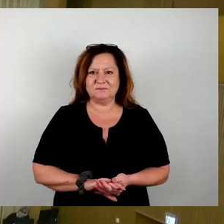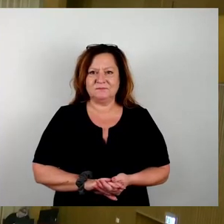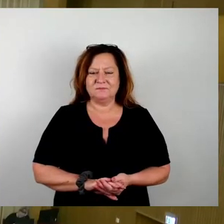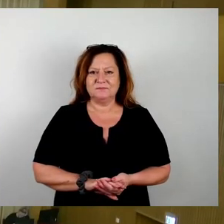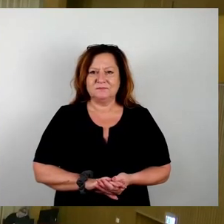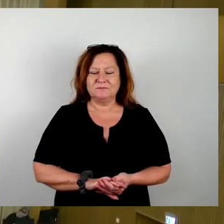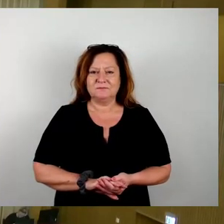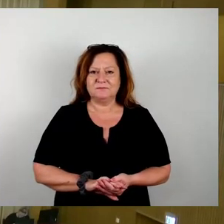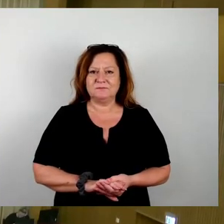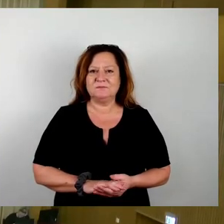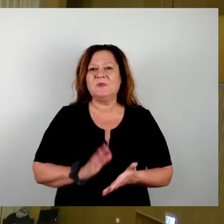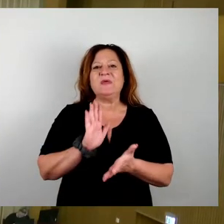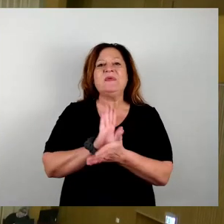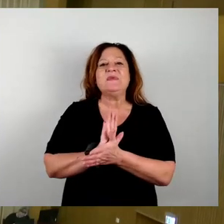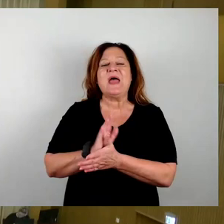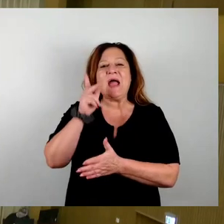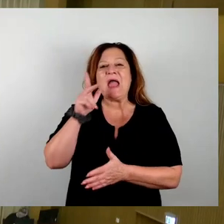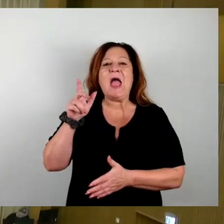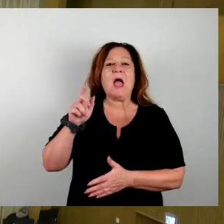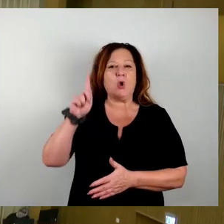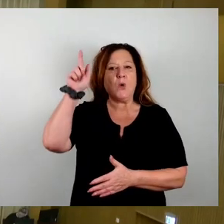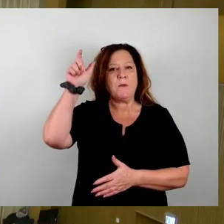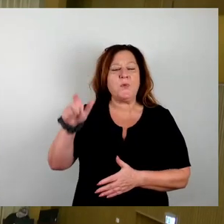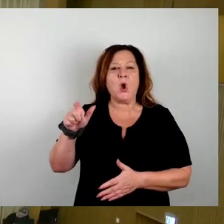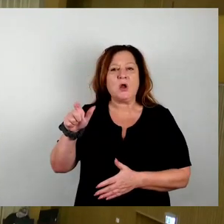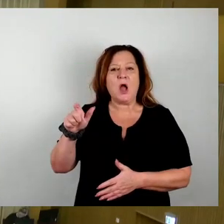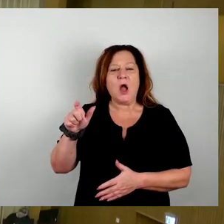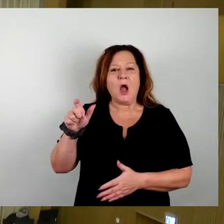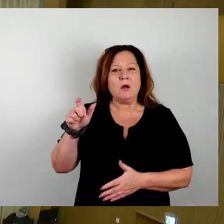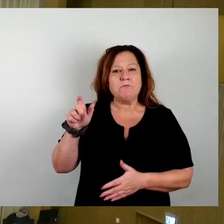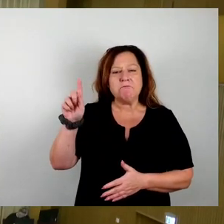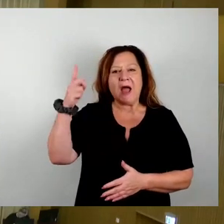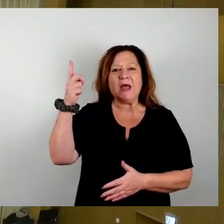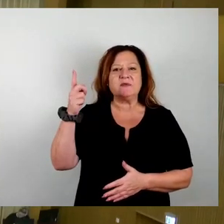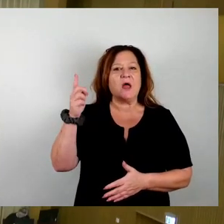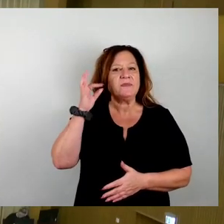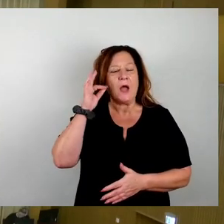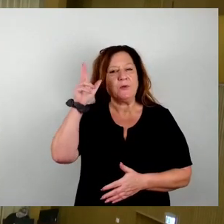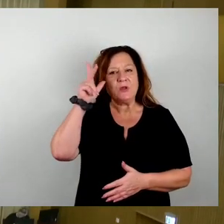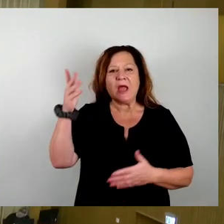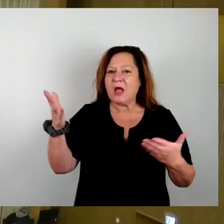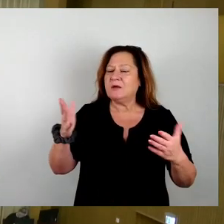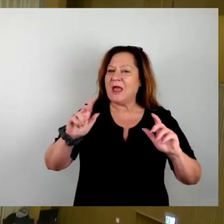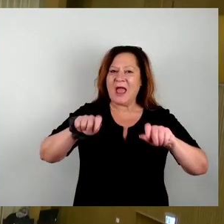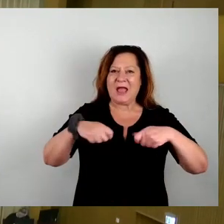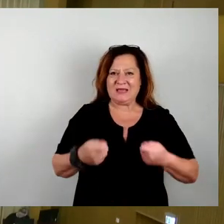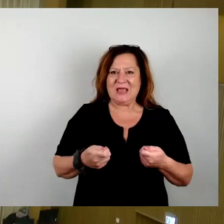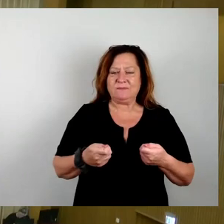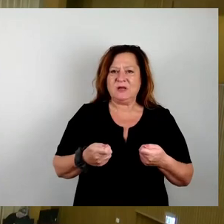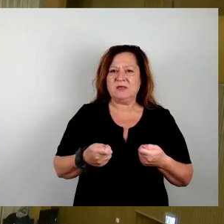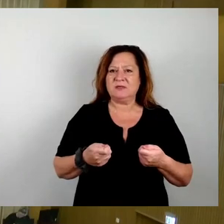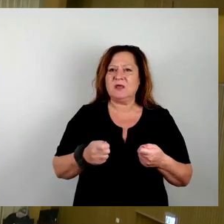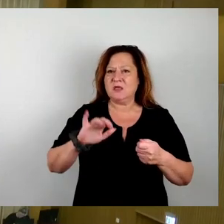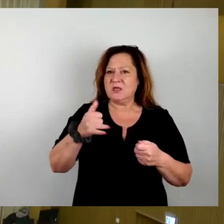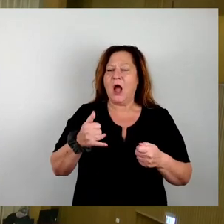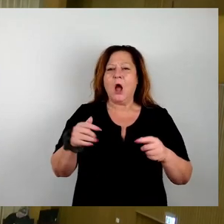Sehr geehrter Herr Oberbürgermeister, meine Damen und Herren, ich mache es ganz, nicht kurz, aber ich sage das Ergebnis schon am Anfang, wir werden zustimmen. Und zwar werden